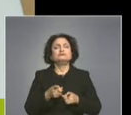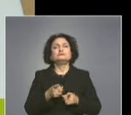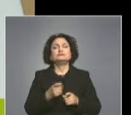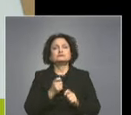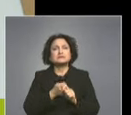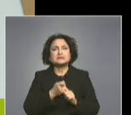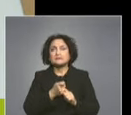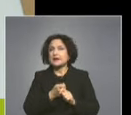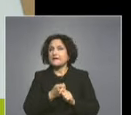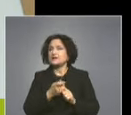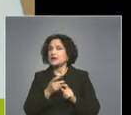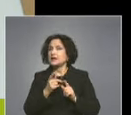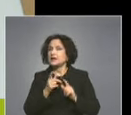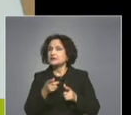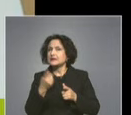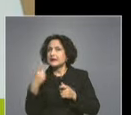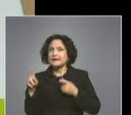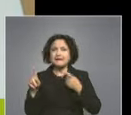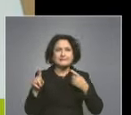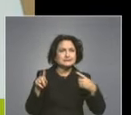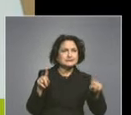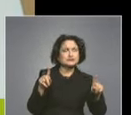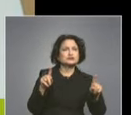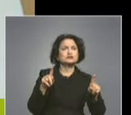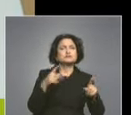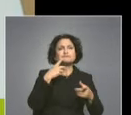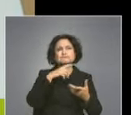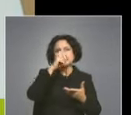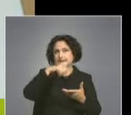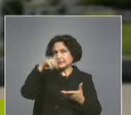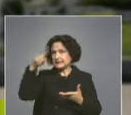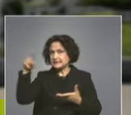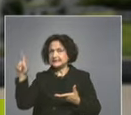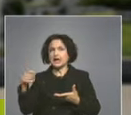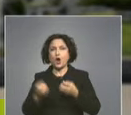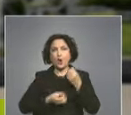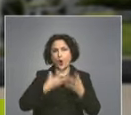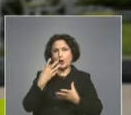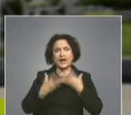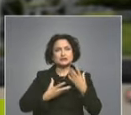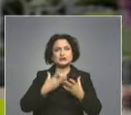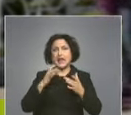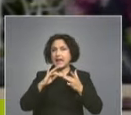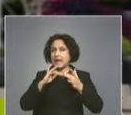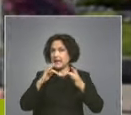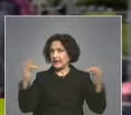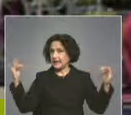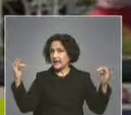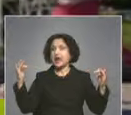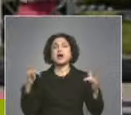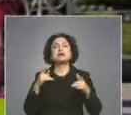Това го казвам, защото има различна статистика на двете линии. Гореща линия има за